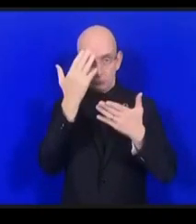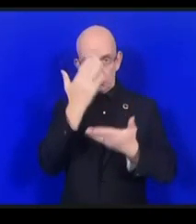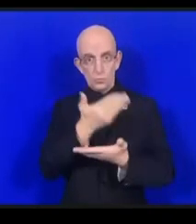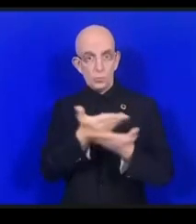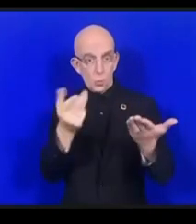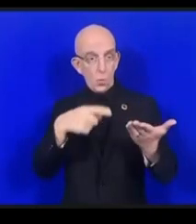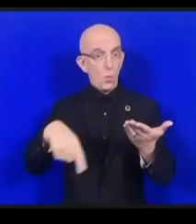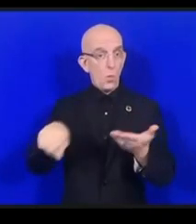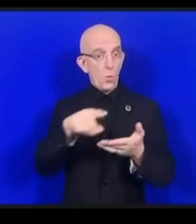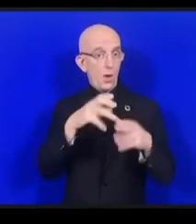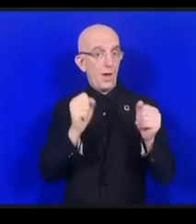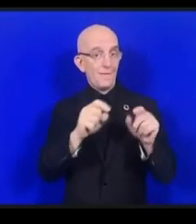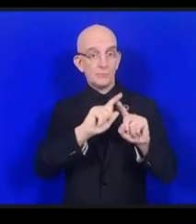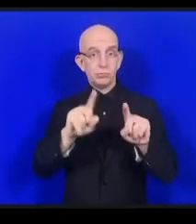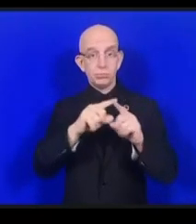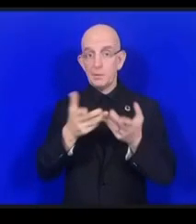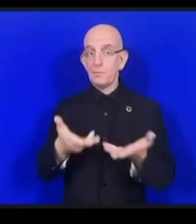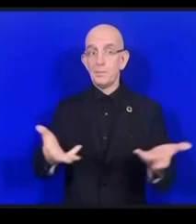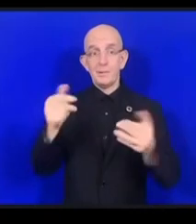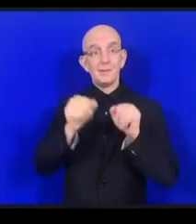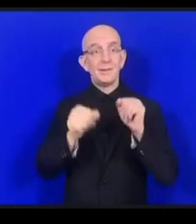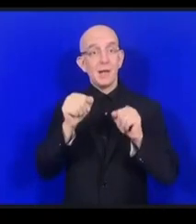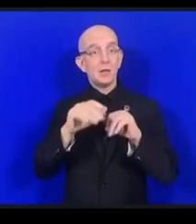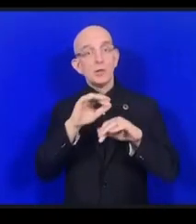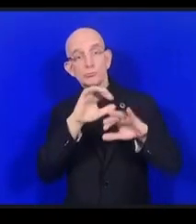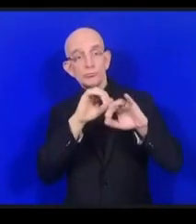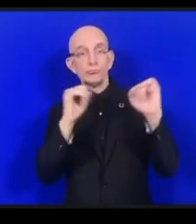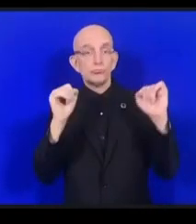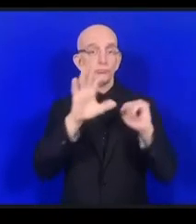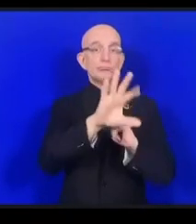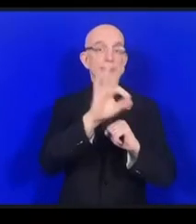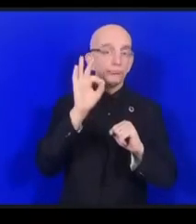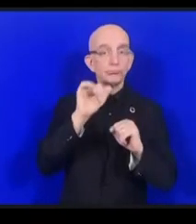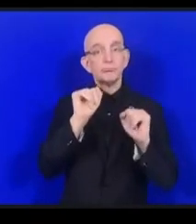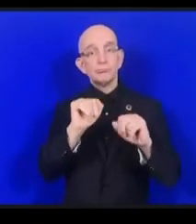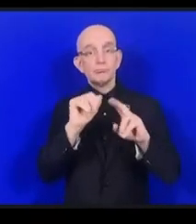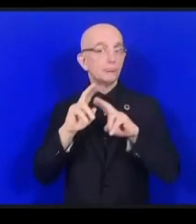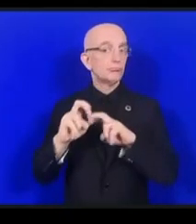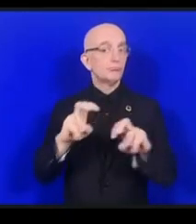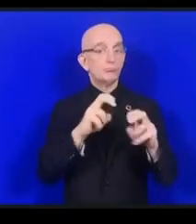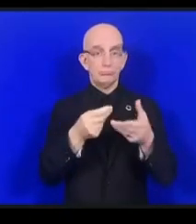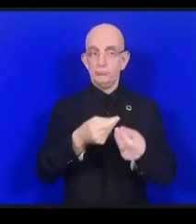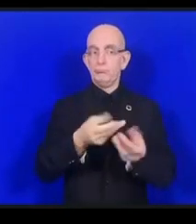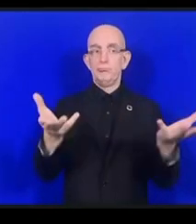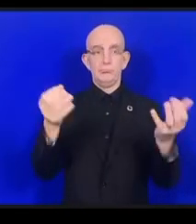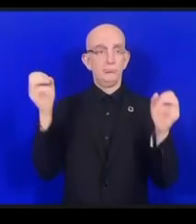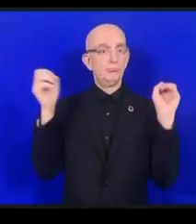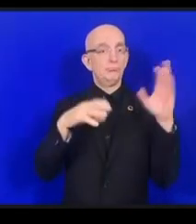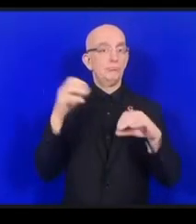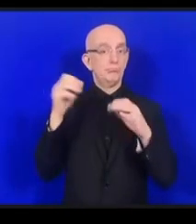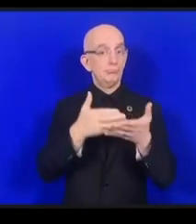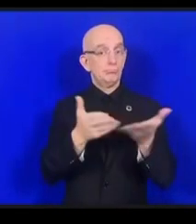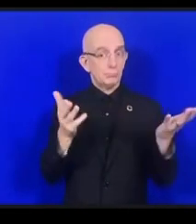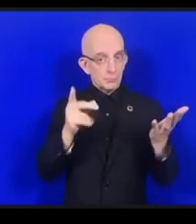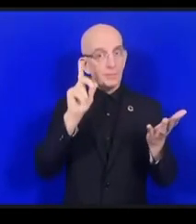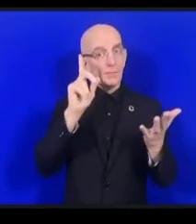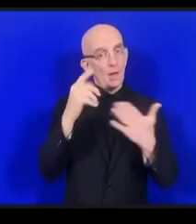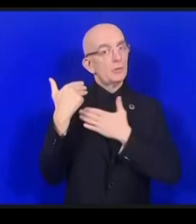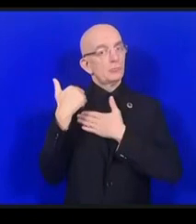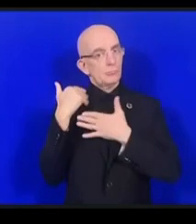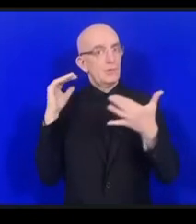rôle qui est lié à une responsabilité en matière de ODD en s'appuyant sur les valeurs existantes